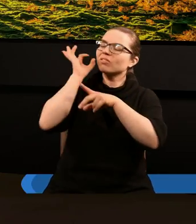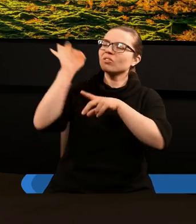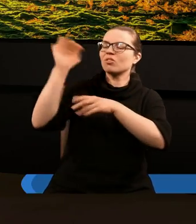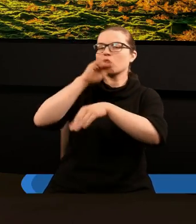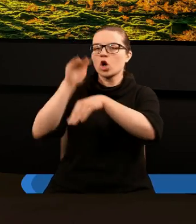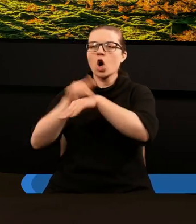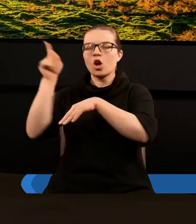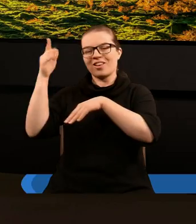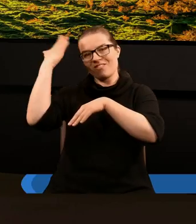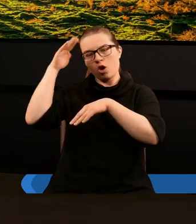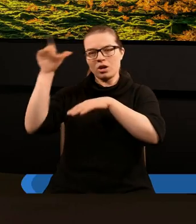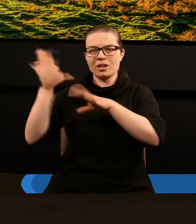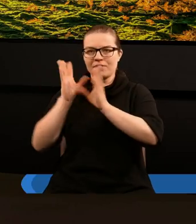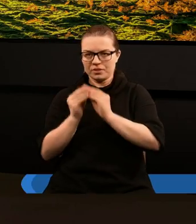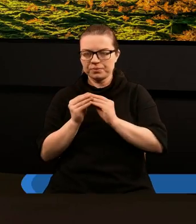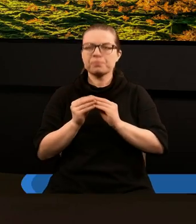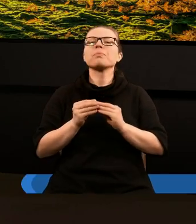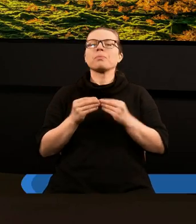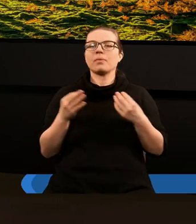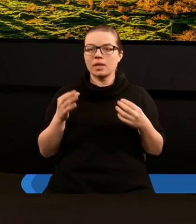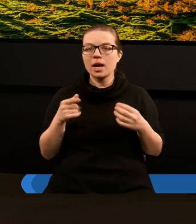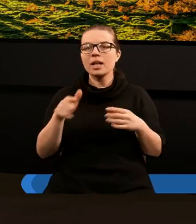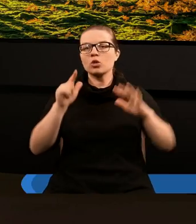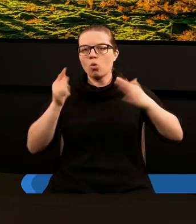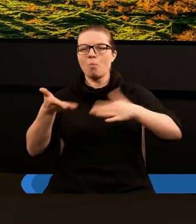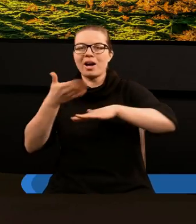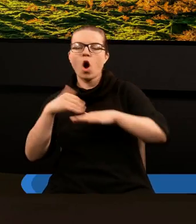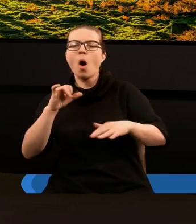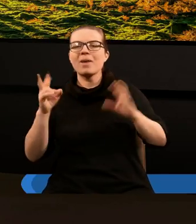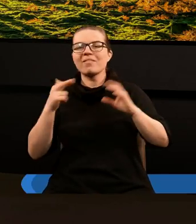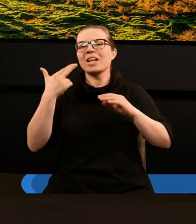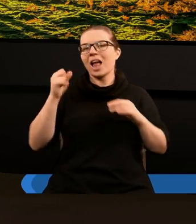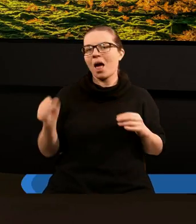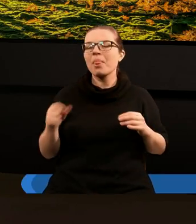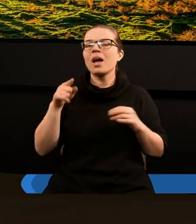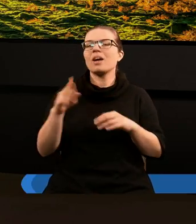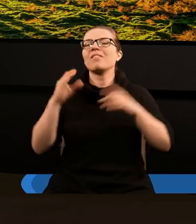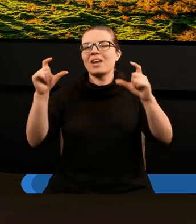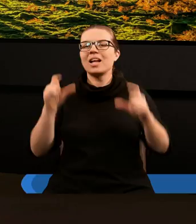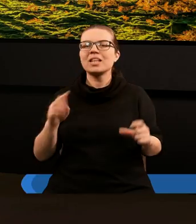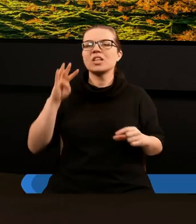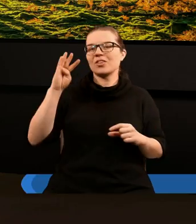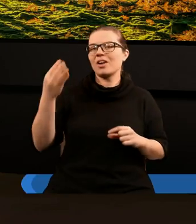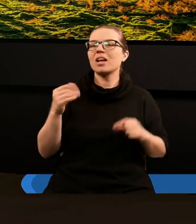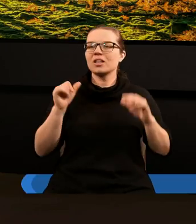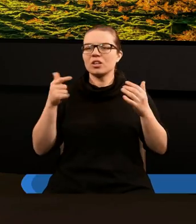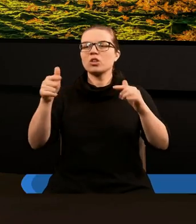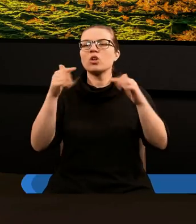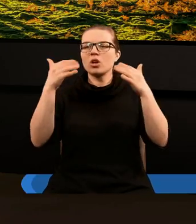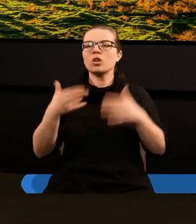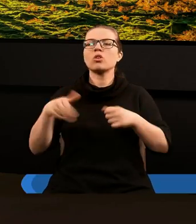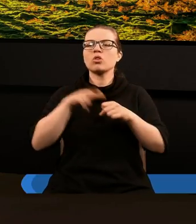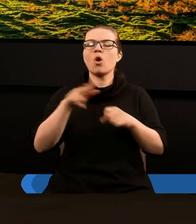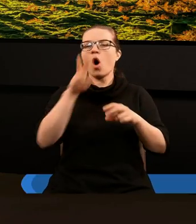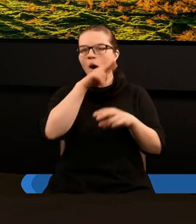teraz do siódmego rozdziału objawienia Jana. W rozdziale werset czwarty Jan słyszy liczbę tych,